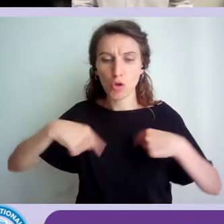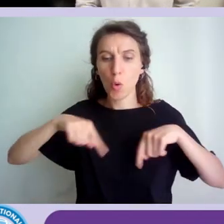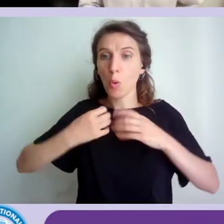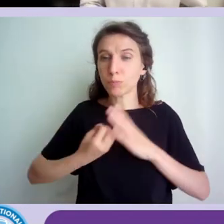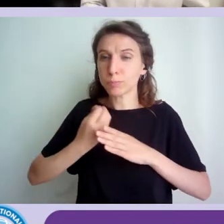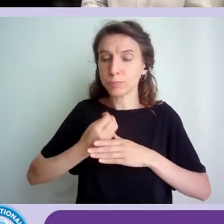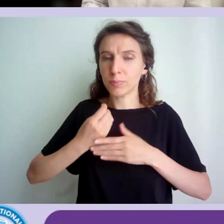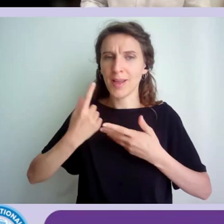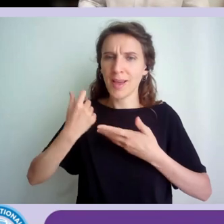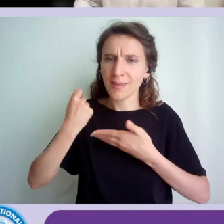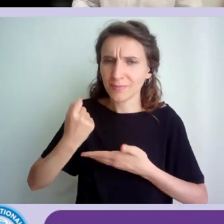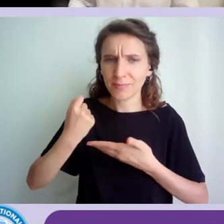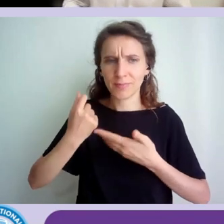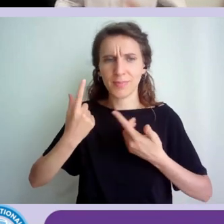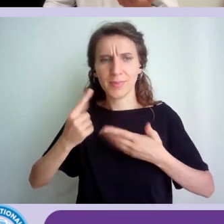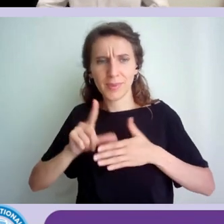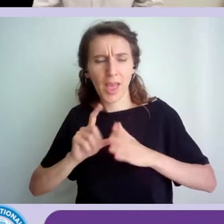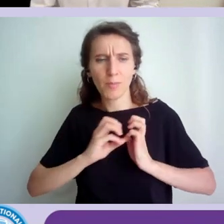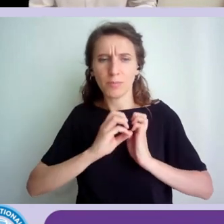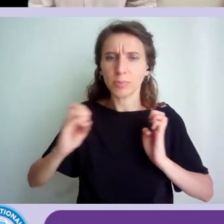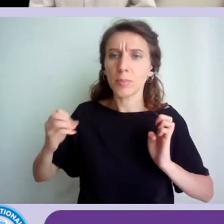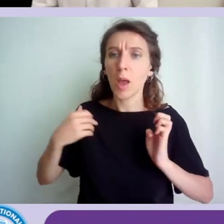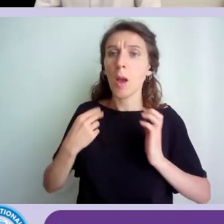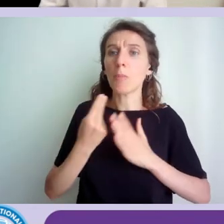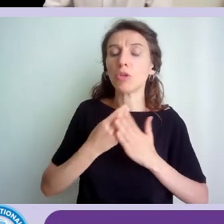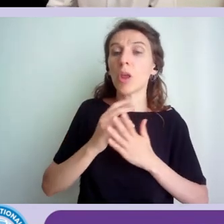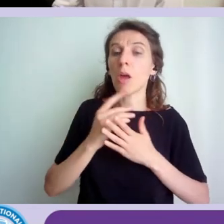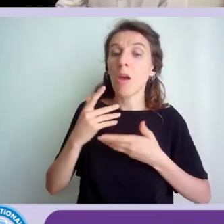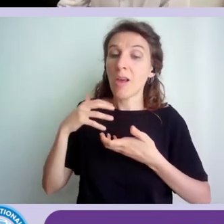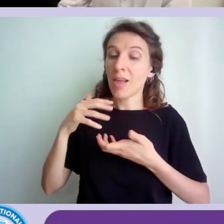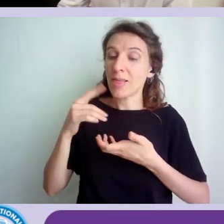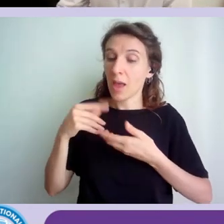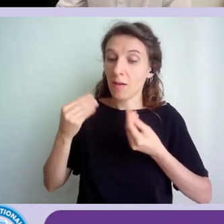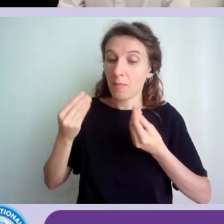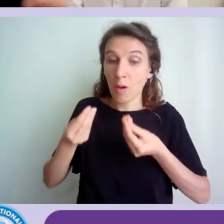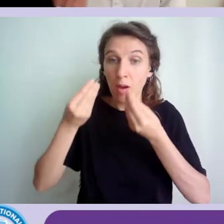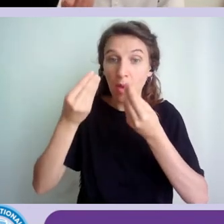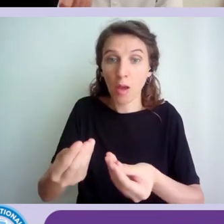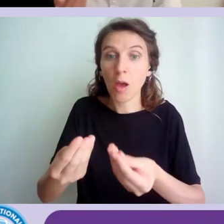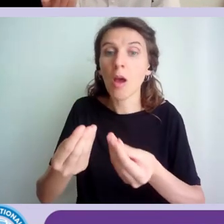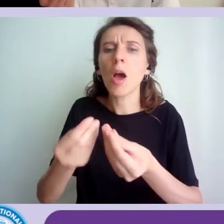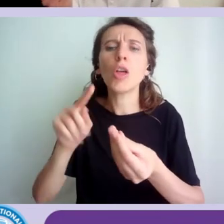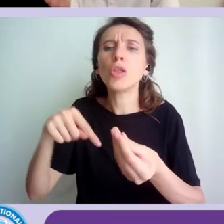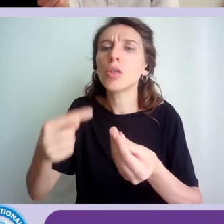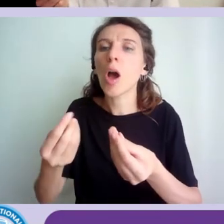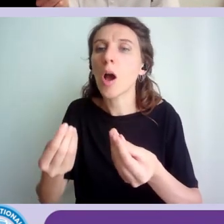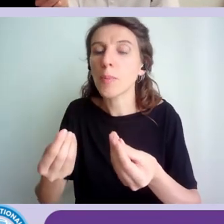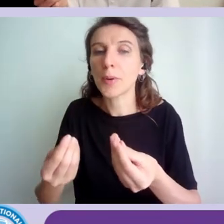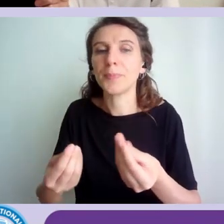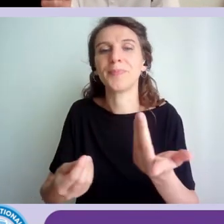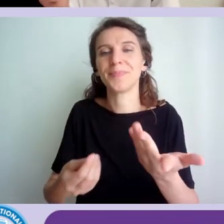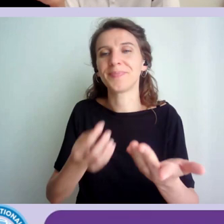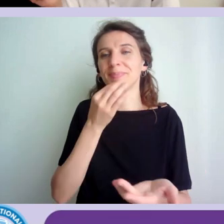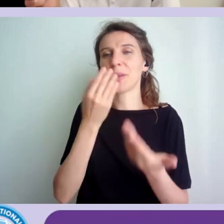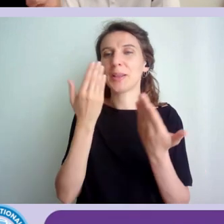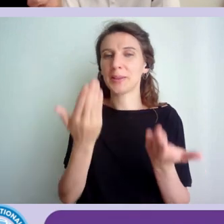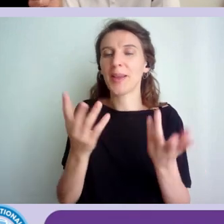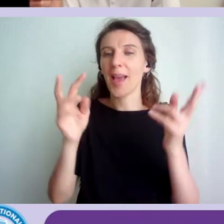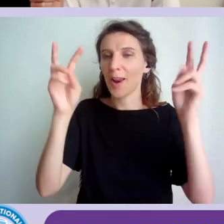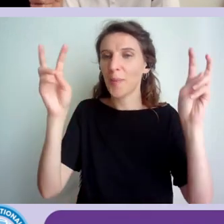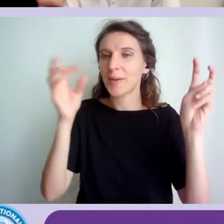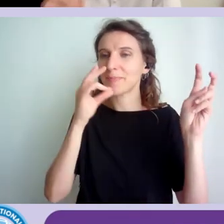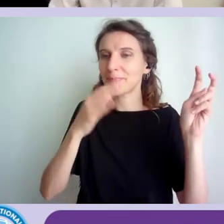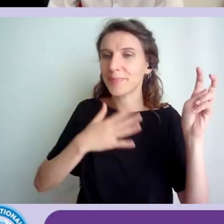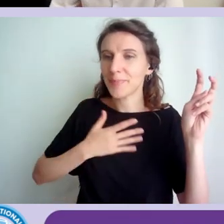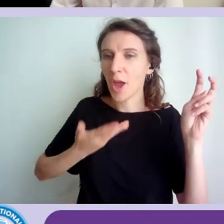abbiamo investito in termini di progettazione e sviluppo. E' quello di cui vi parlerò oggi. Dunque, che cos'è l'esperienza legata all